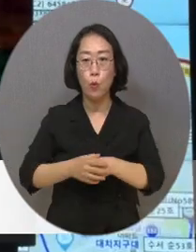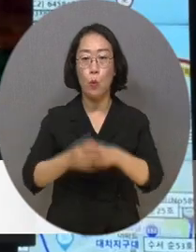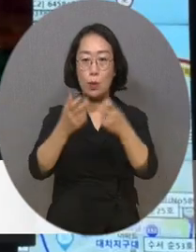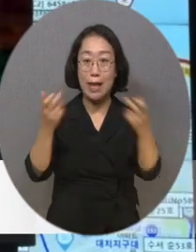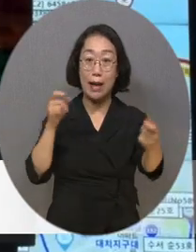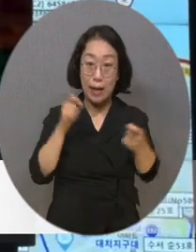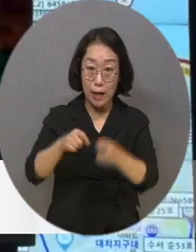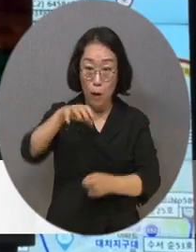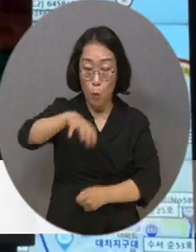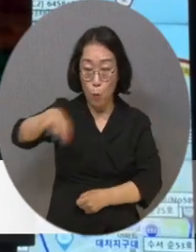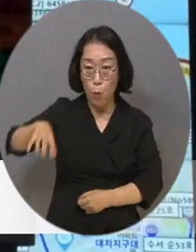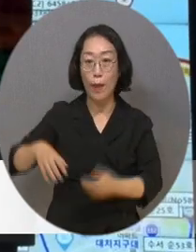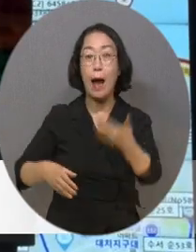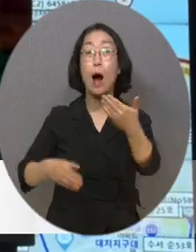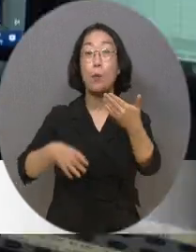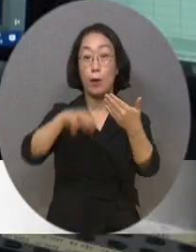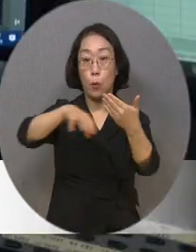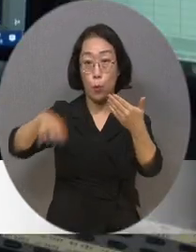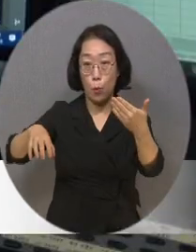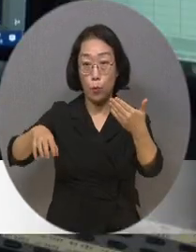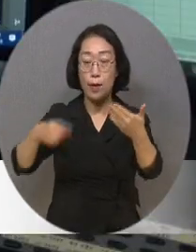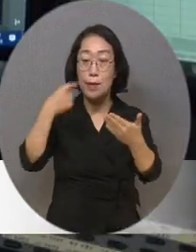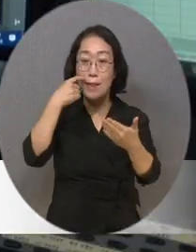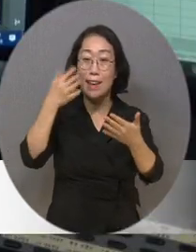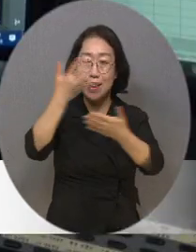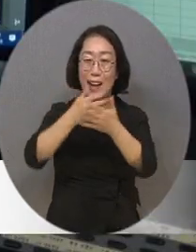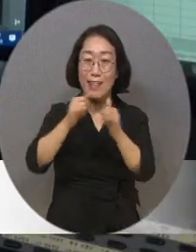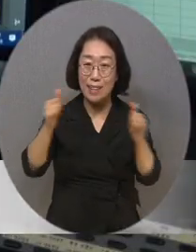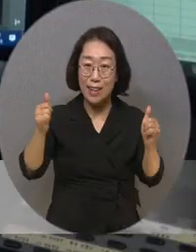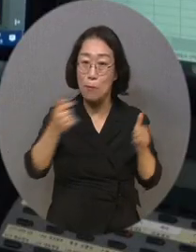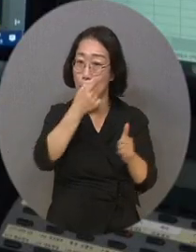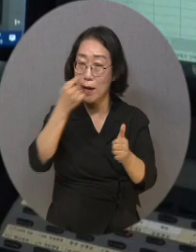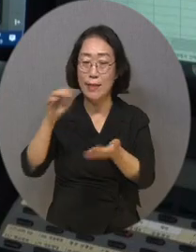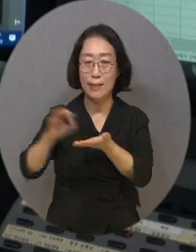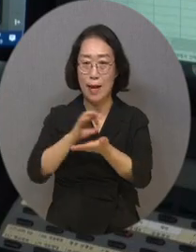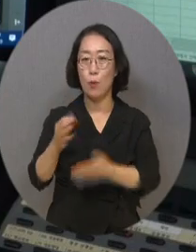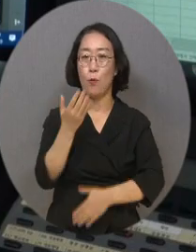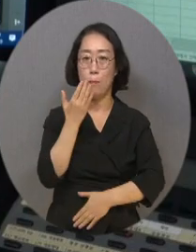9개 지도에 대한 색각 이상자용 지도를 확인할 수 있습니다.